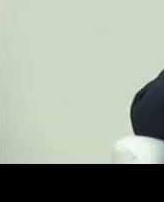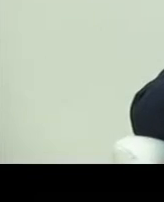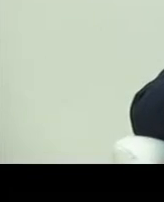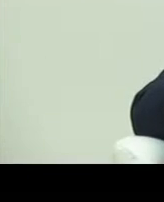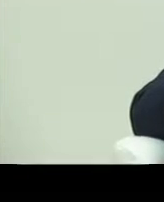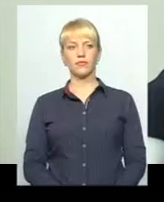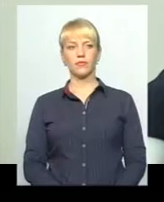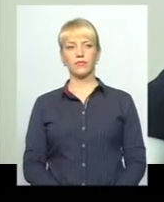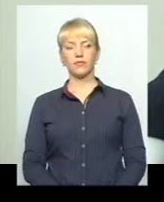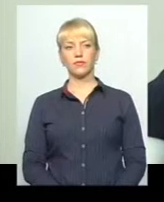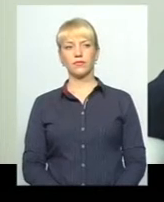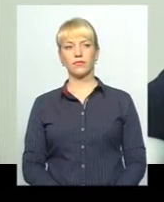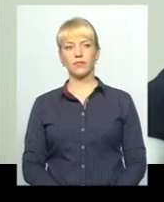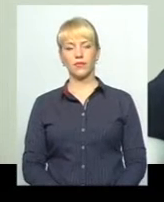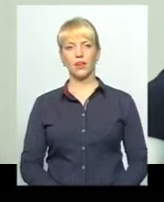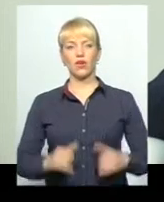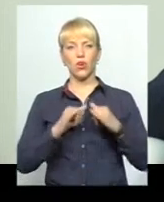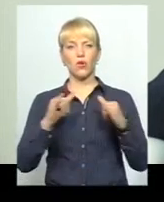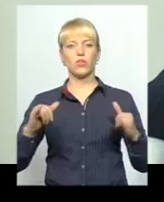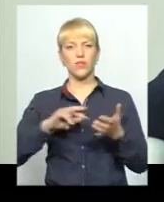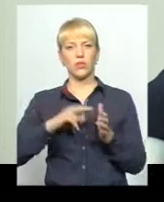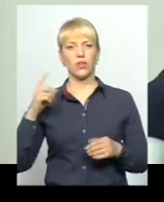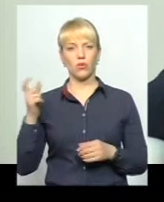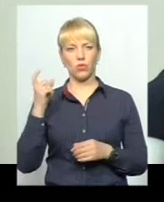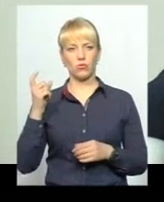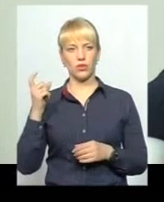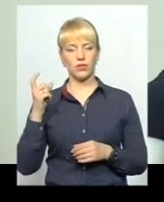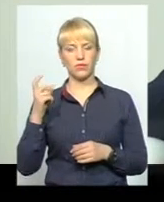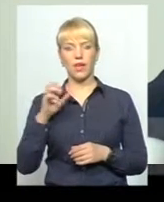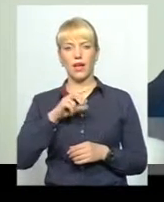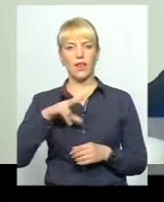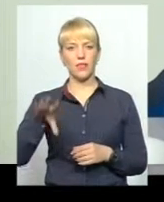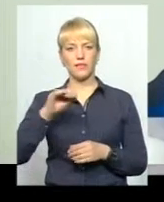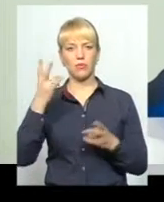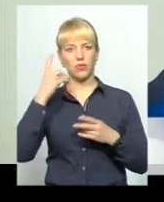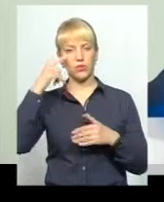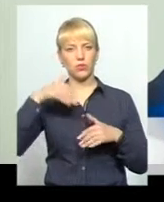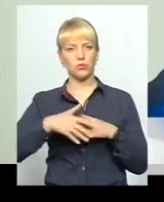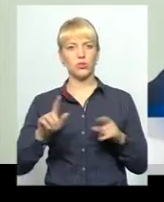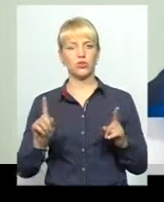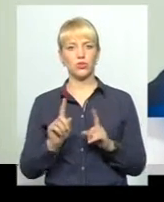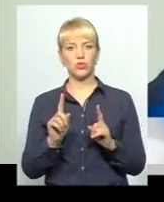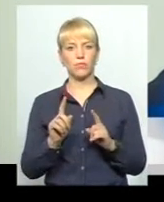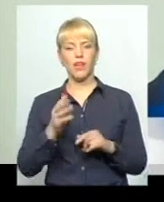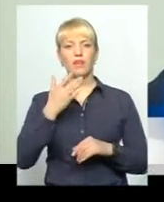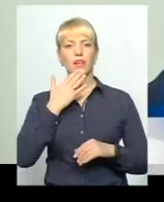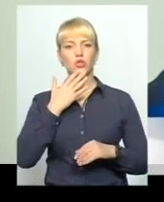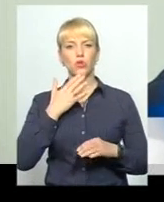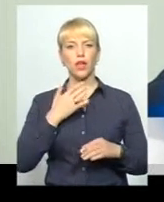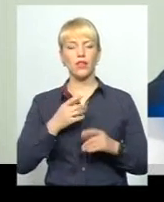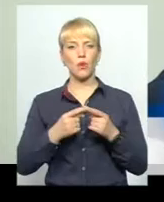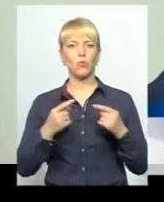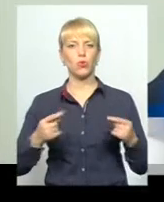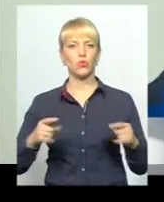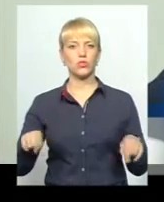Головний пріоритет уряду сьогодні – розвиток економіки. Але всі маємо зрозуміти, що національний продукт